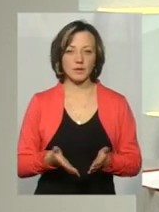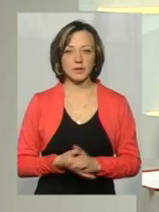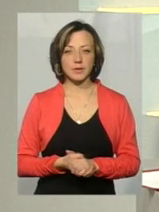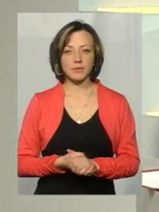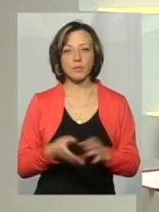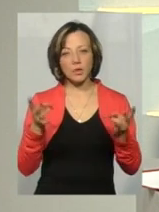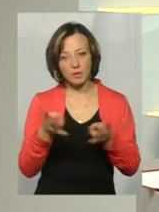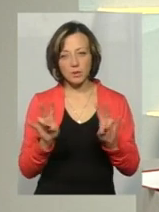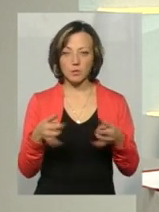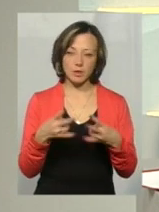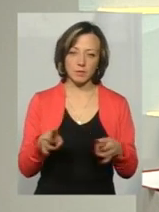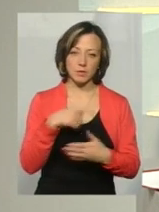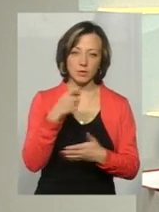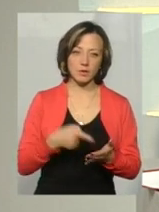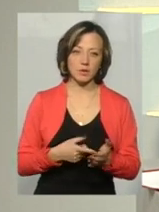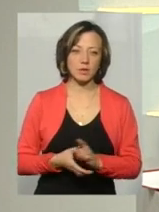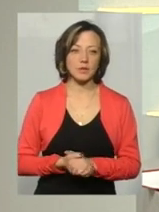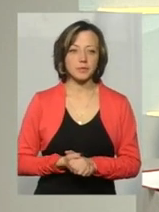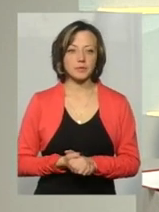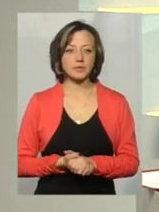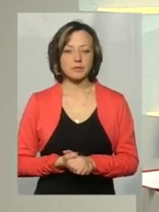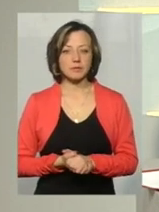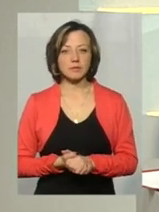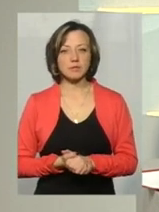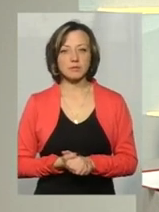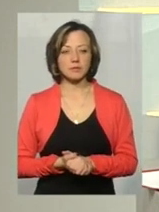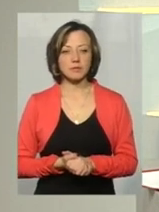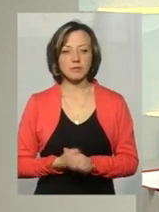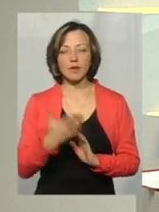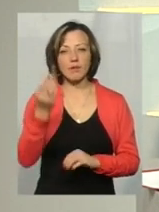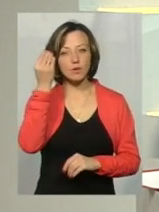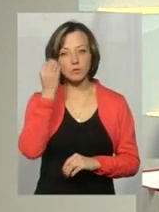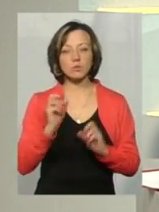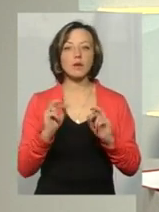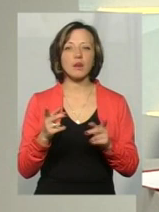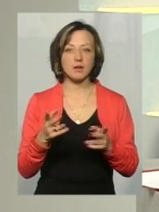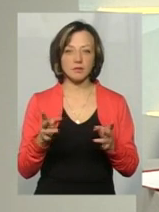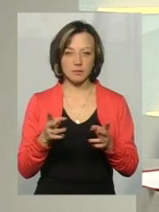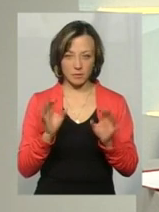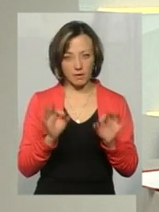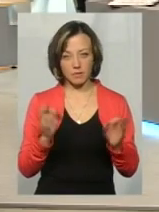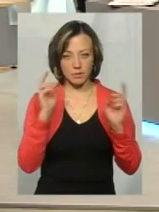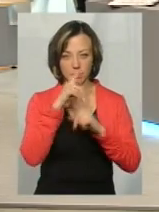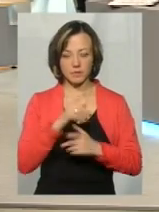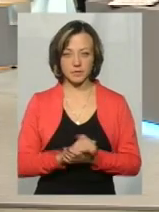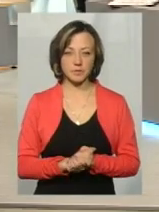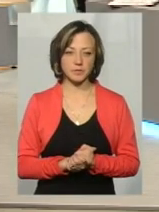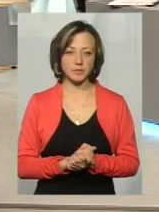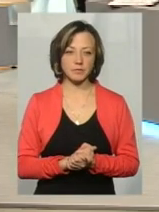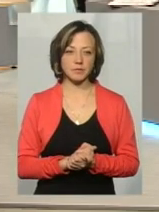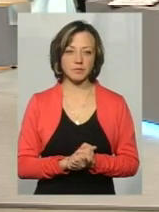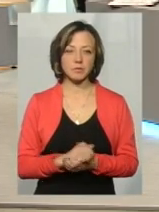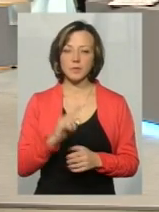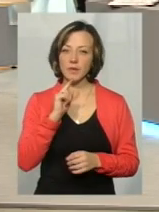потрібно. Чи потрібно перездавати на права, все ж таки, там, з якимось інтервалом, на вашу думку, а може взагалі не потрібно? Ну, дійсно,